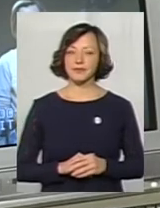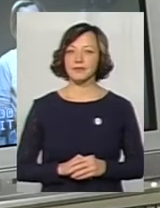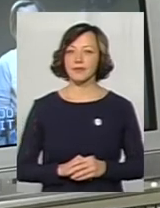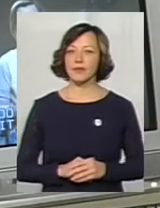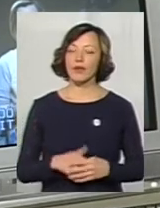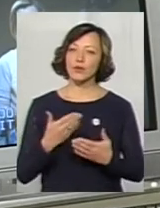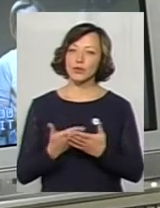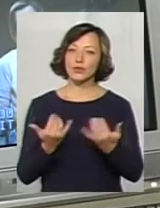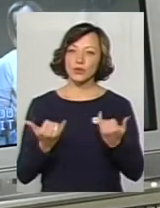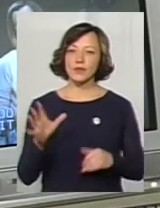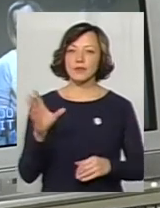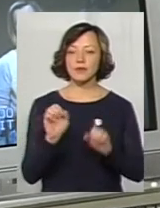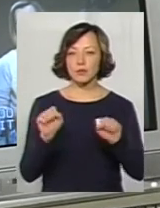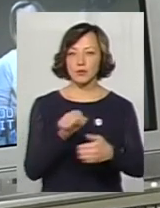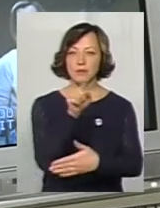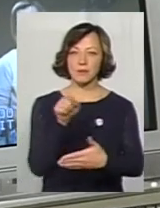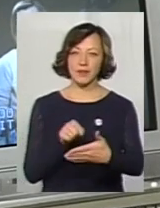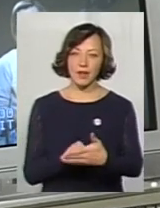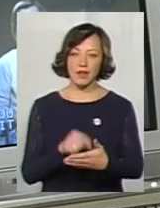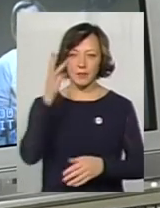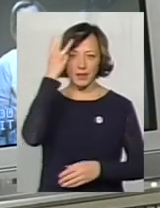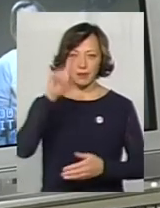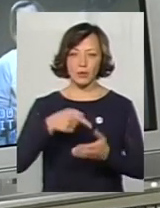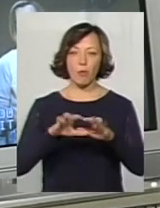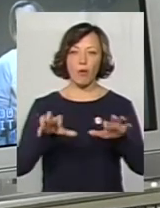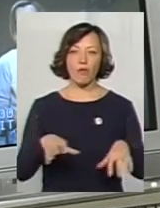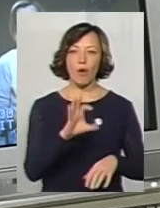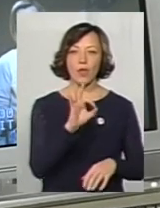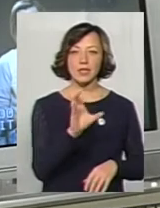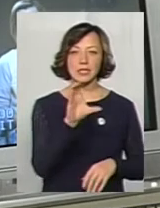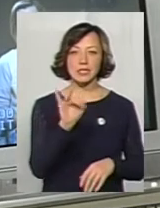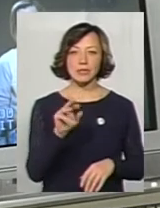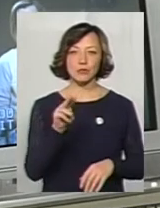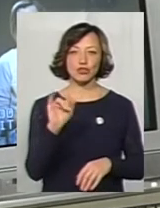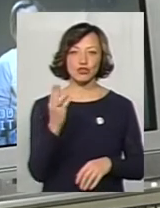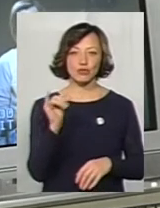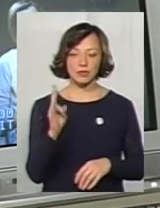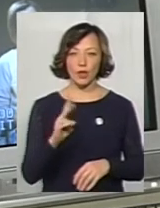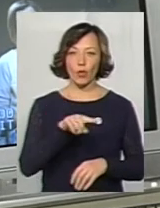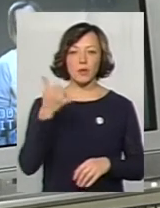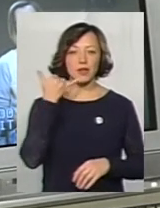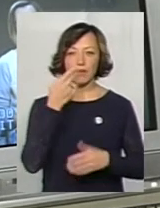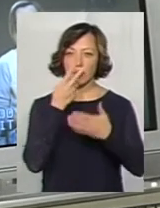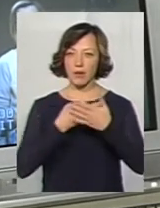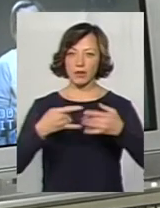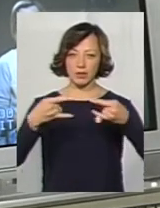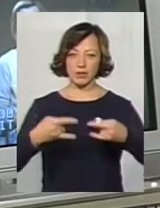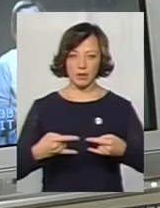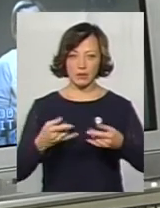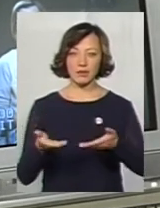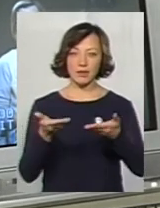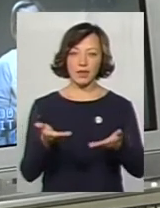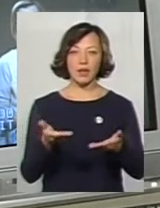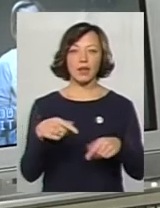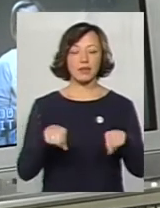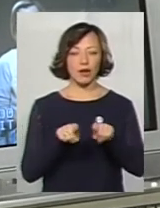Отож, сьогодні всі можуть задати питання Хмельницькому міському голові Олександру Семчишину. Номера телефонів ви бачите на своїх екранах